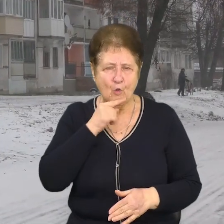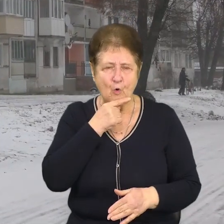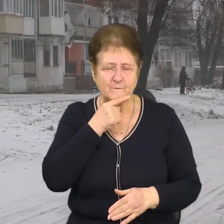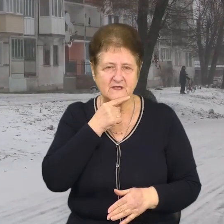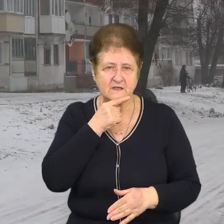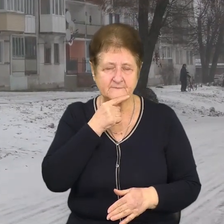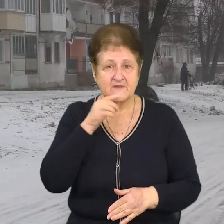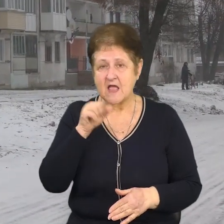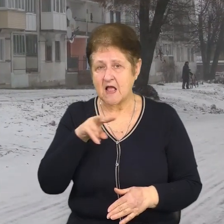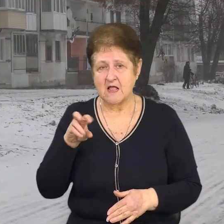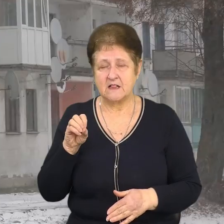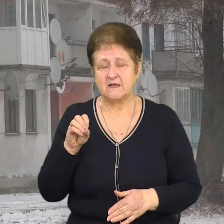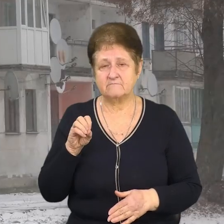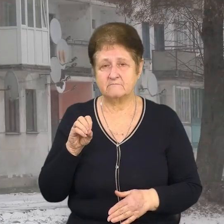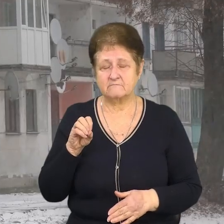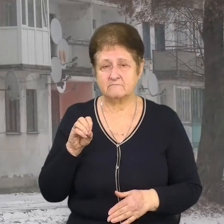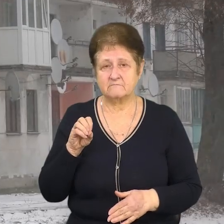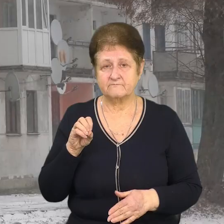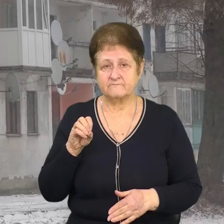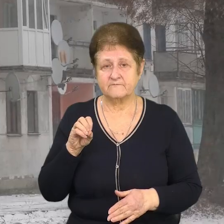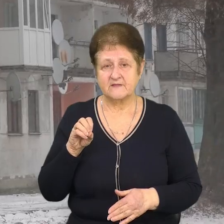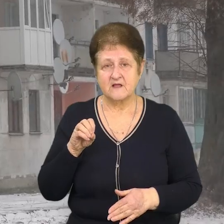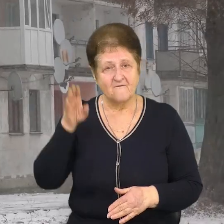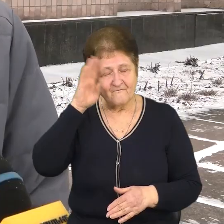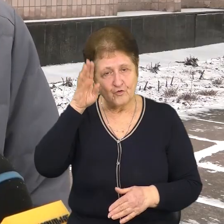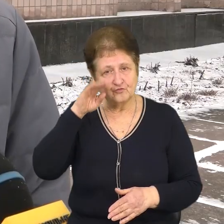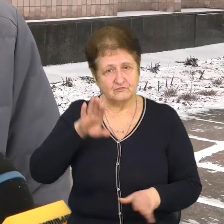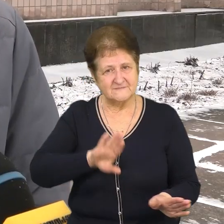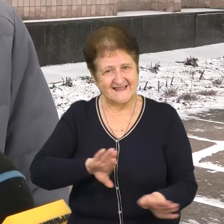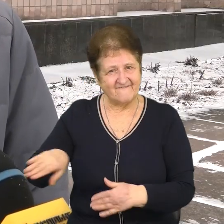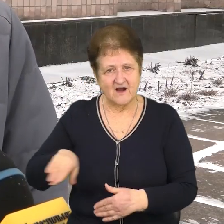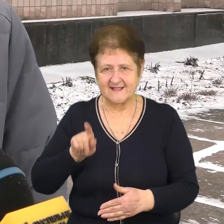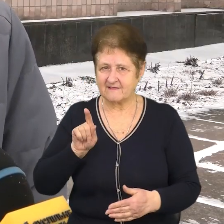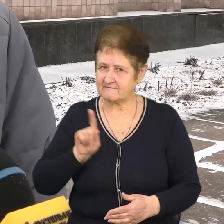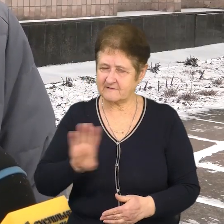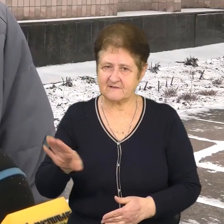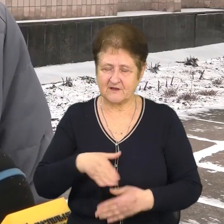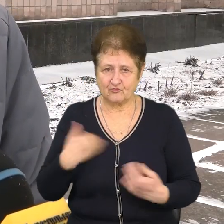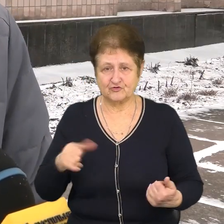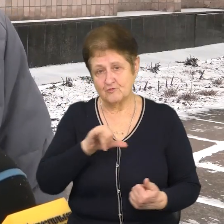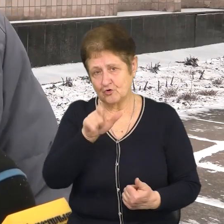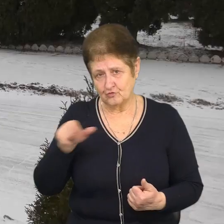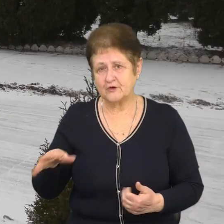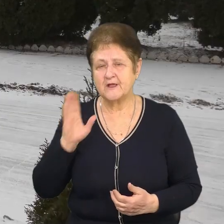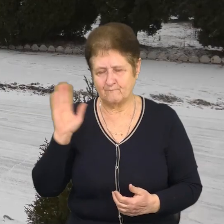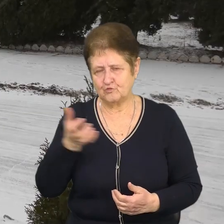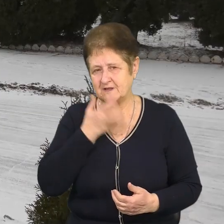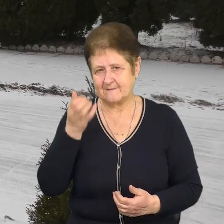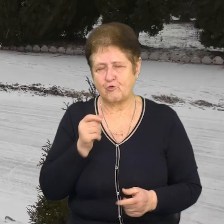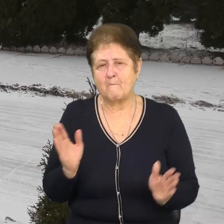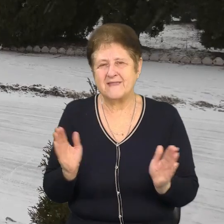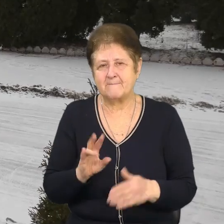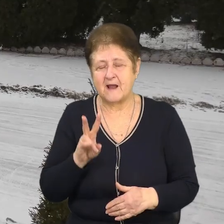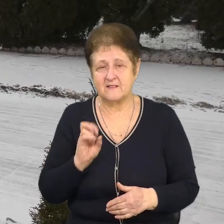але ми зливати воду не збираємось, і буде тепло, якесь мінімально. Є в